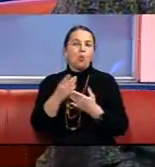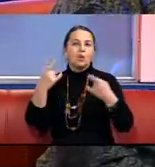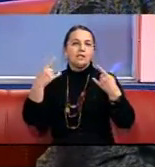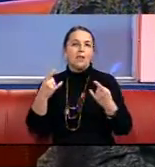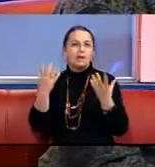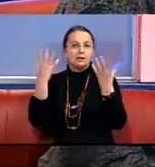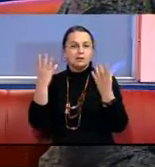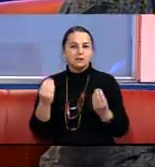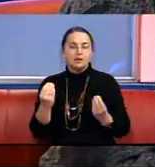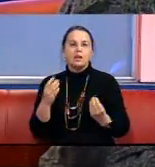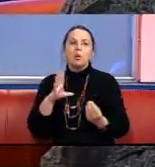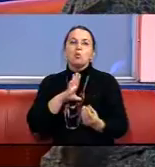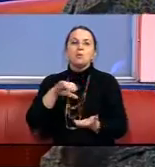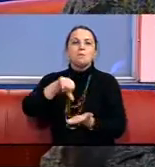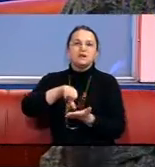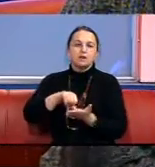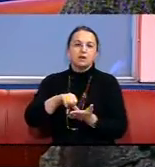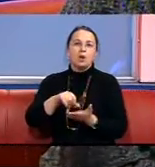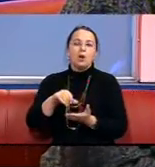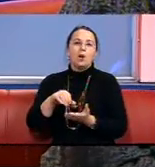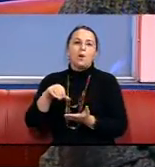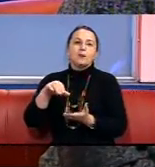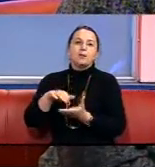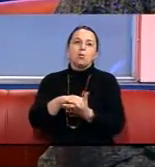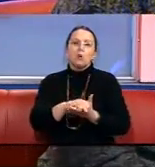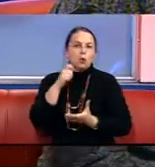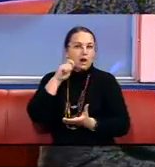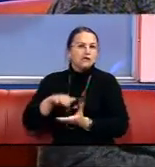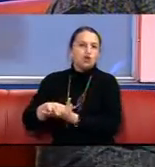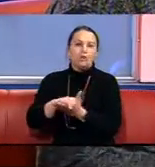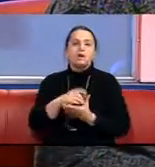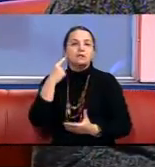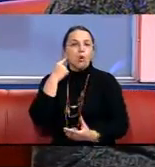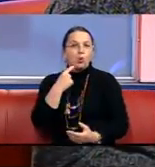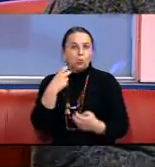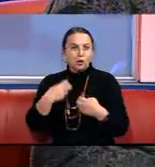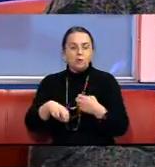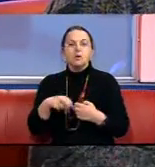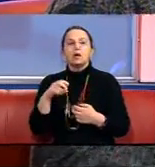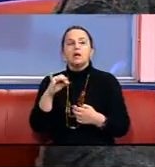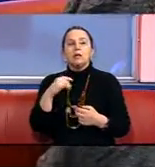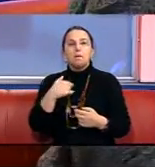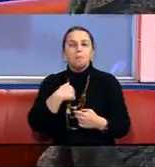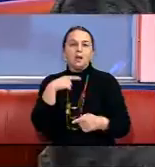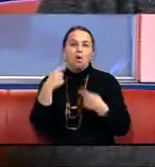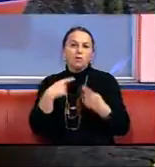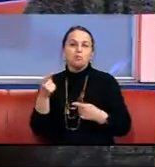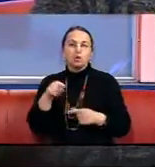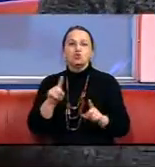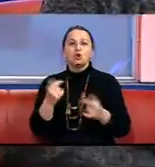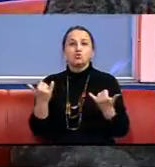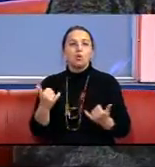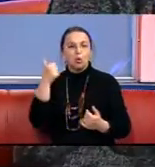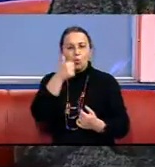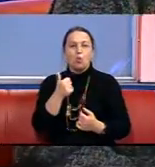представники УТОГ, Українського товариства глухих, і ми говорили про те, що цього року вони